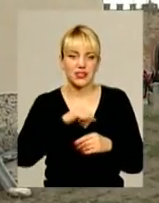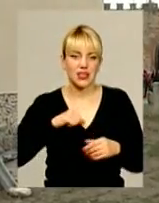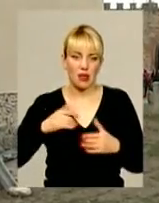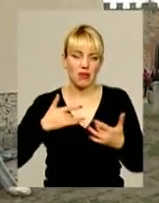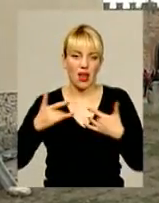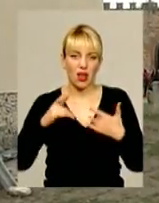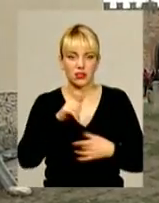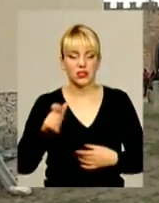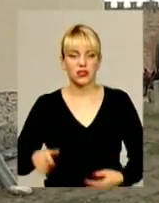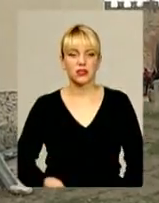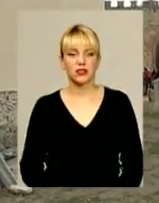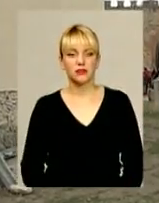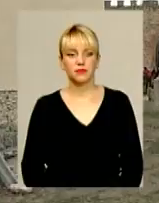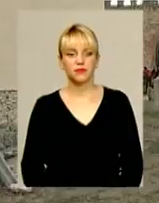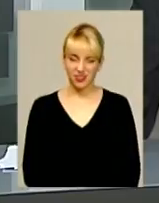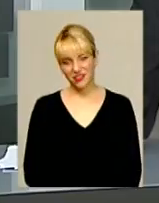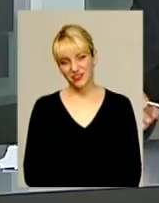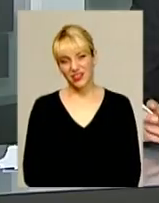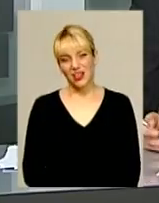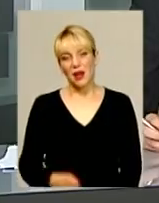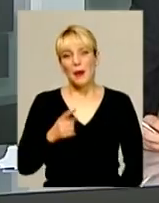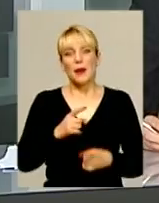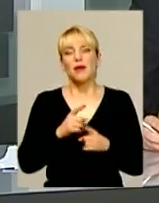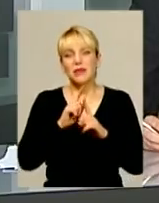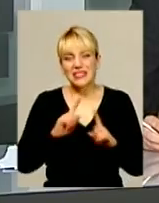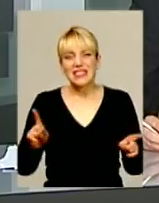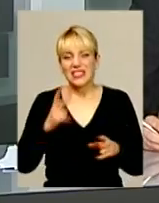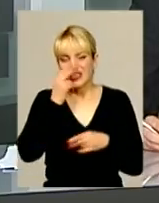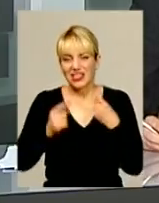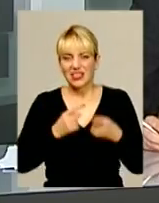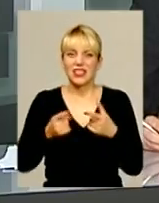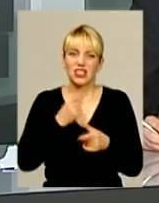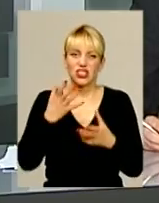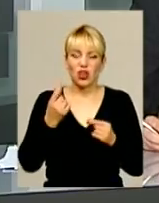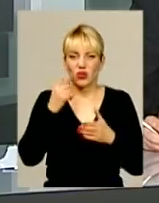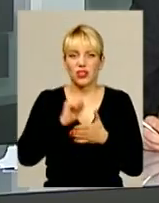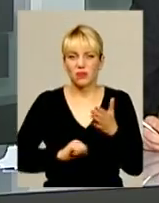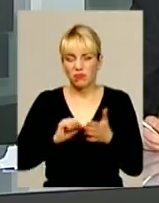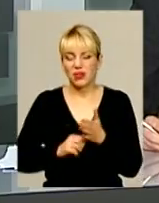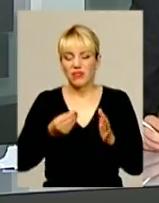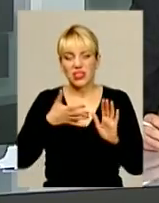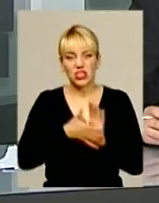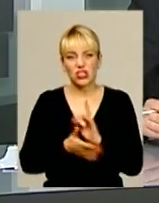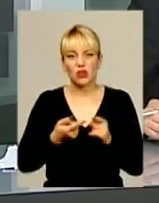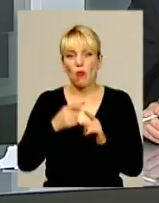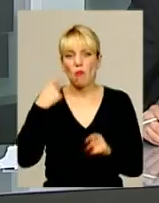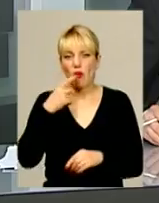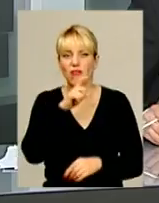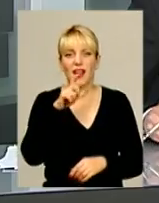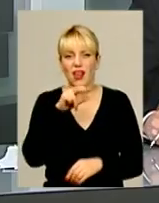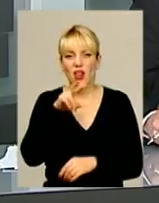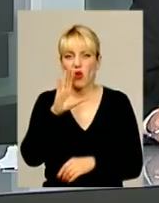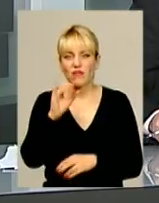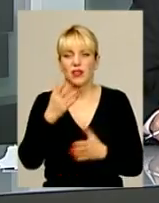Меджибужа для інформаційного випуску. Містична традиція чи ще один привід витрачати гроші? Мова йде про Хеловін або